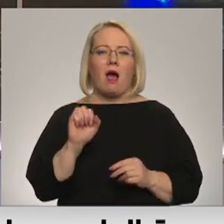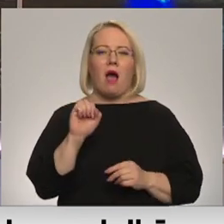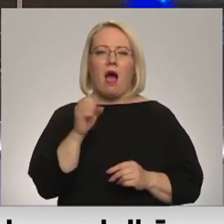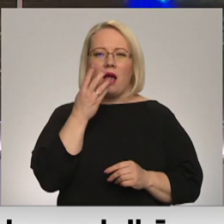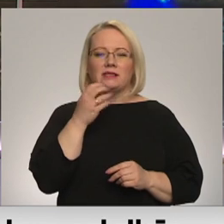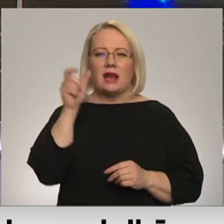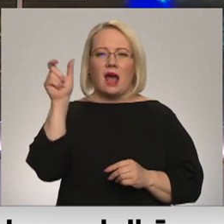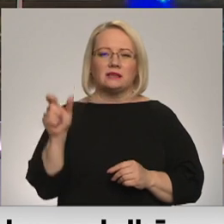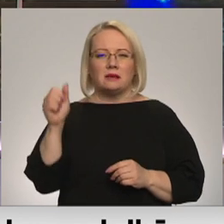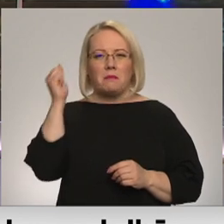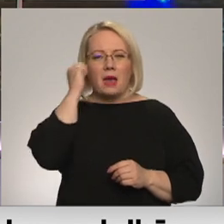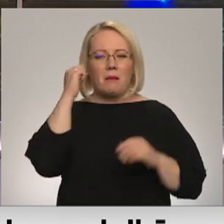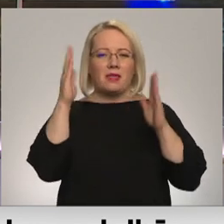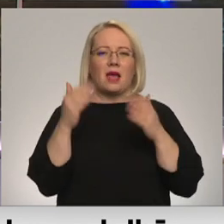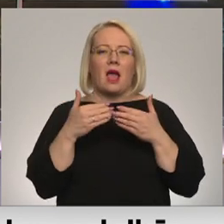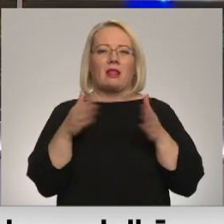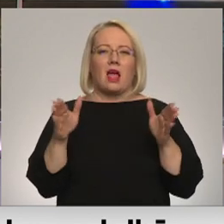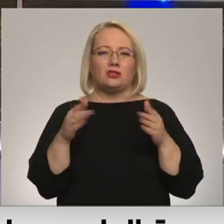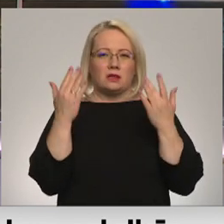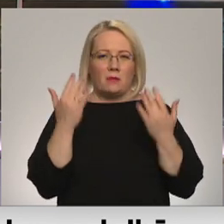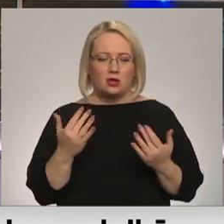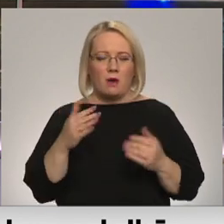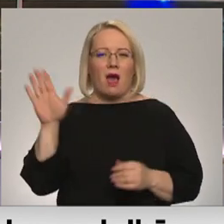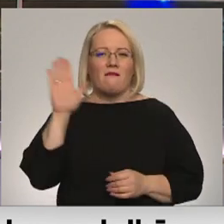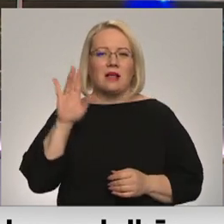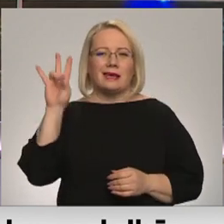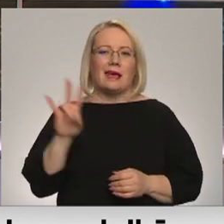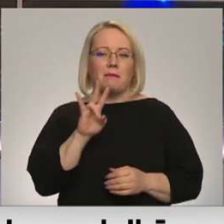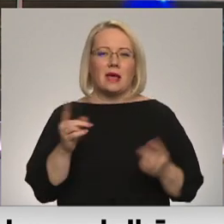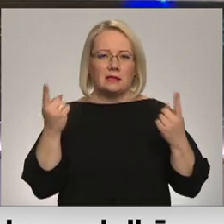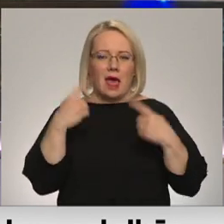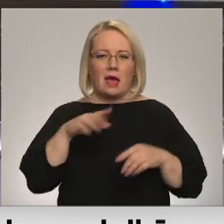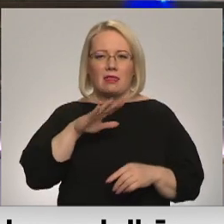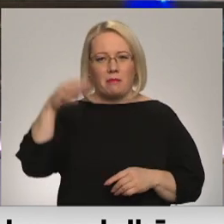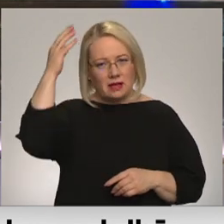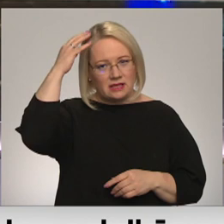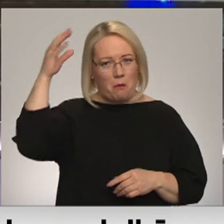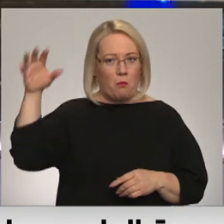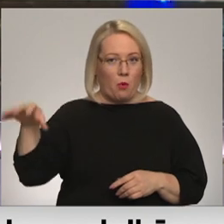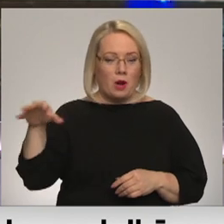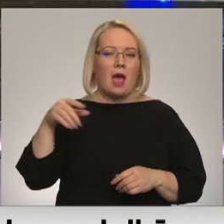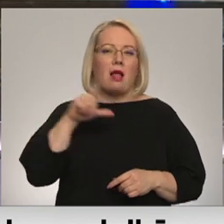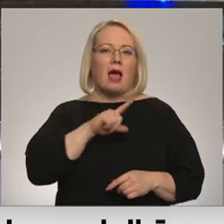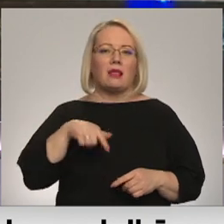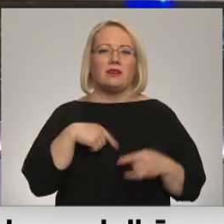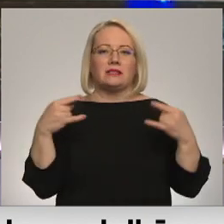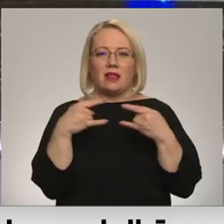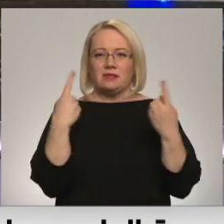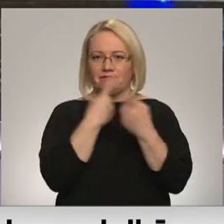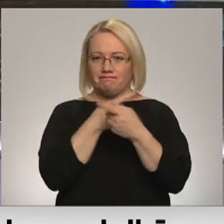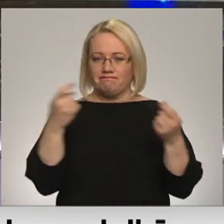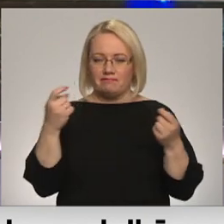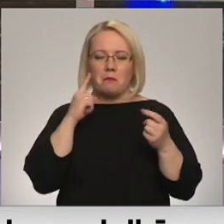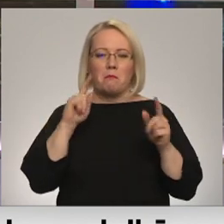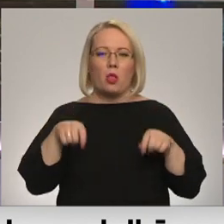Astras pieminetļa atklāšanas pasākumā valsts hīmenas atskaņošanas laikā nebija noņēmis cepuri. Par to Latvijas televīziju informēja prezidenta